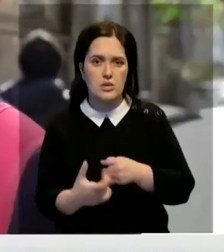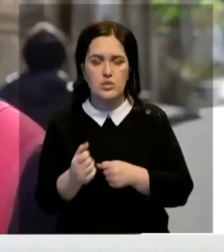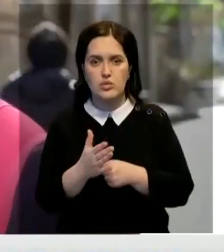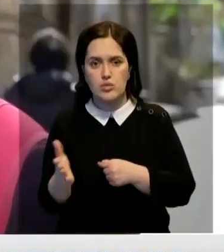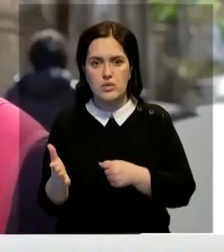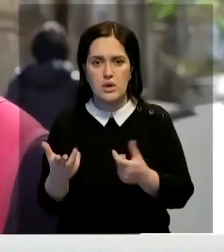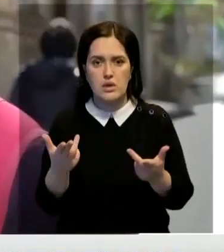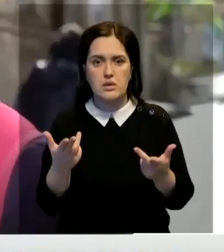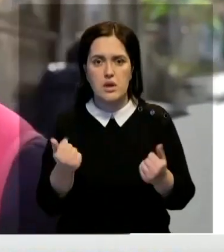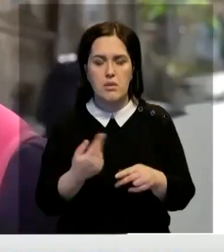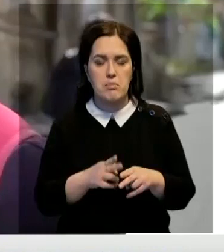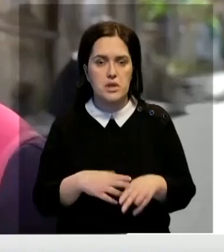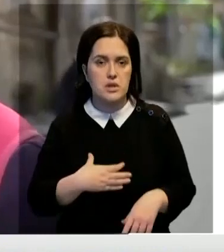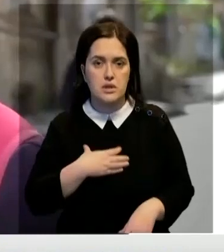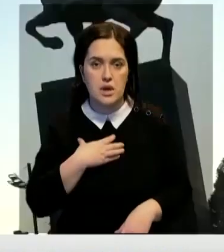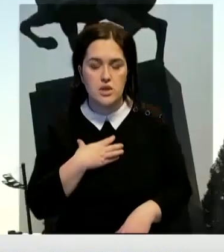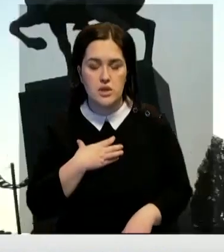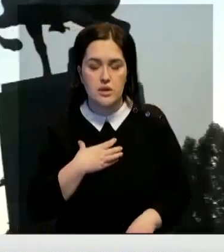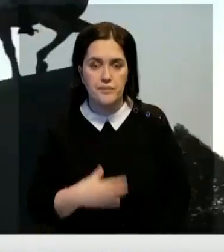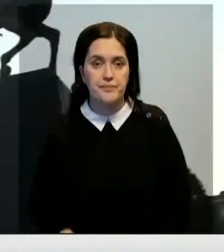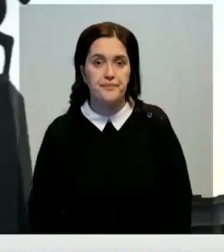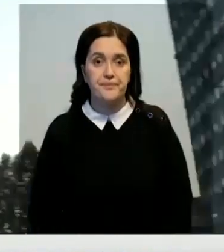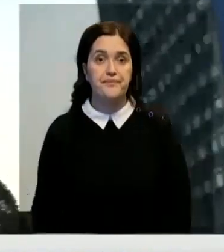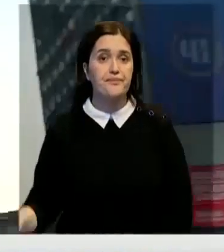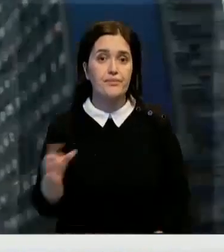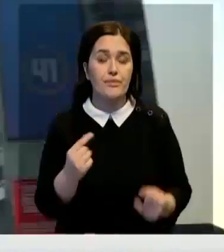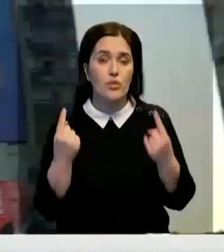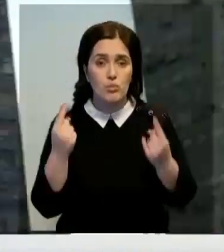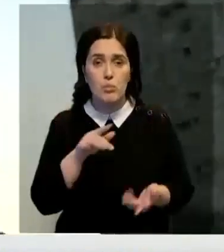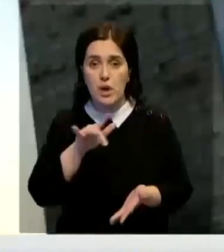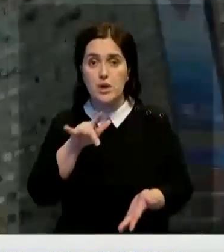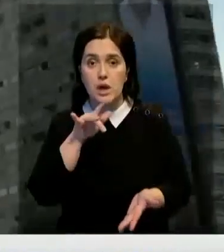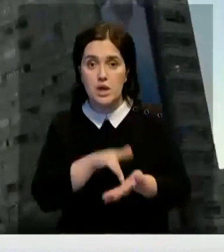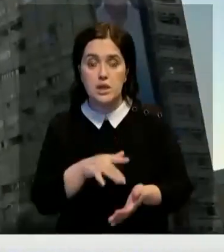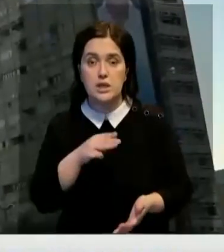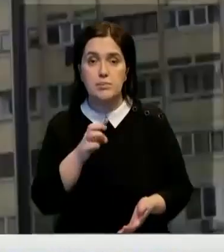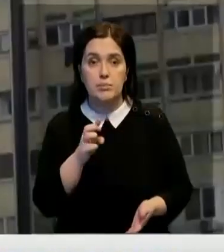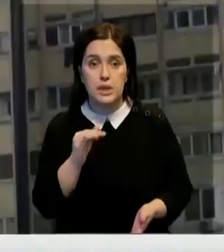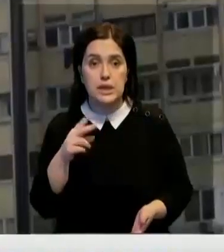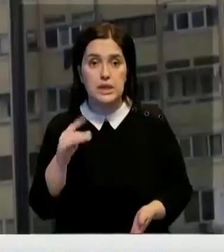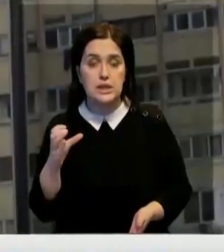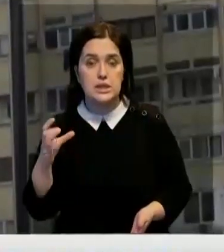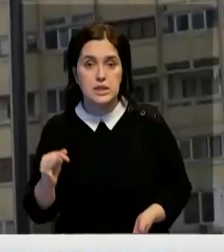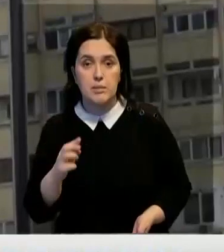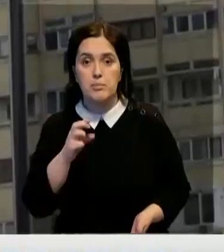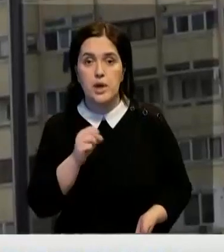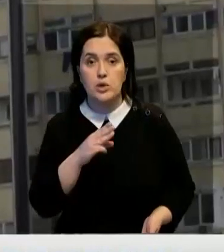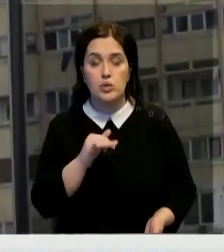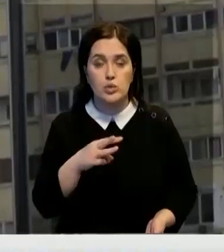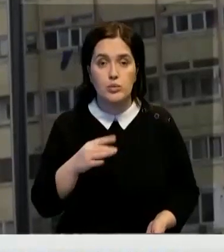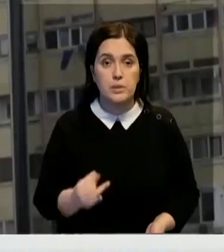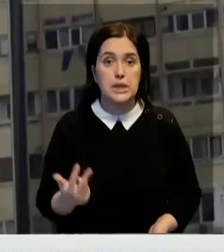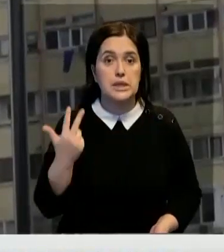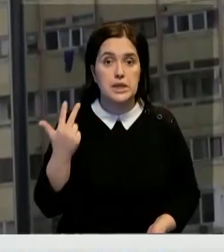то, конечно, это страшно, можно так сказать. Во всех крупных городах страны, включая Тбилиси и Батуми, существуют три основные